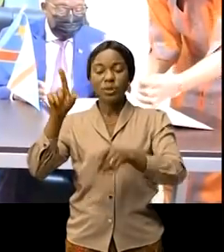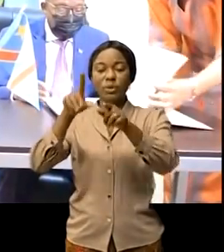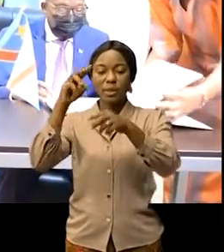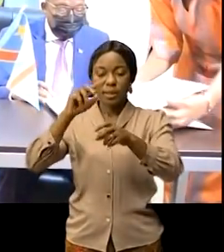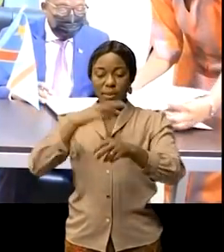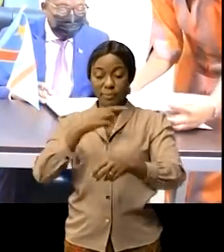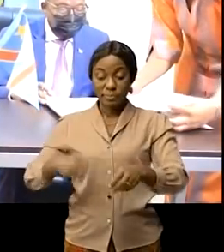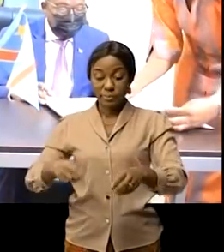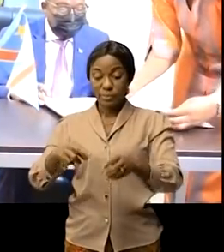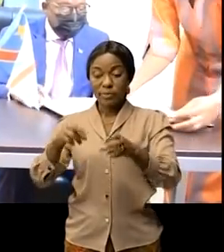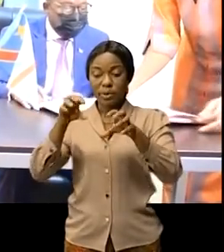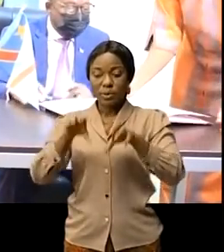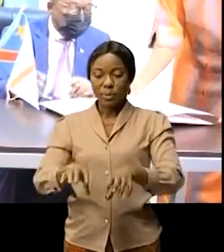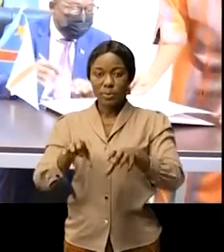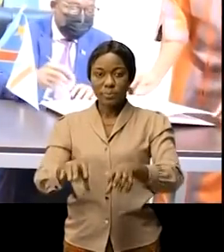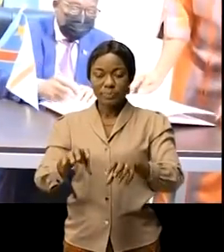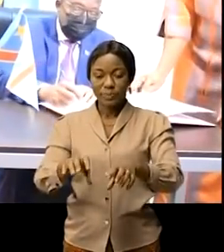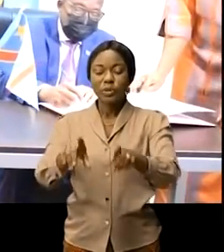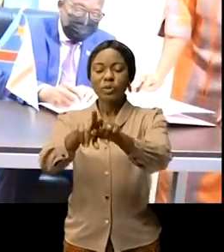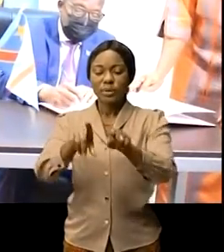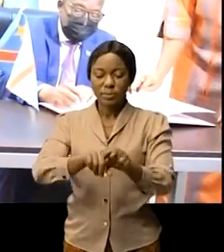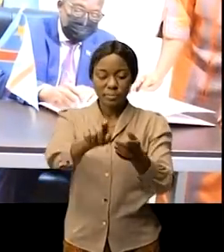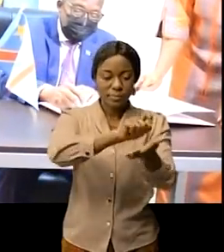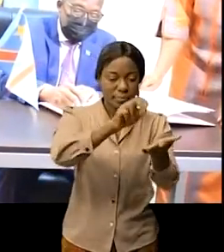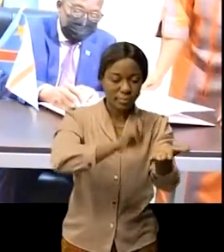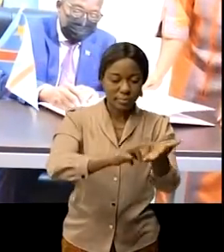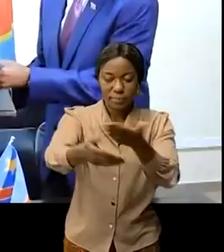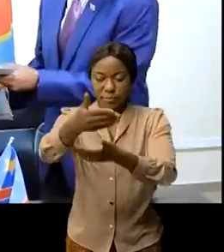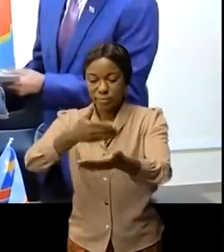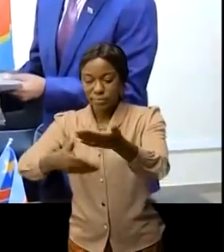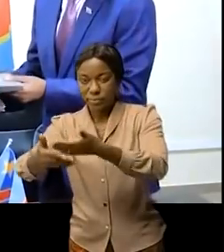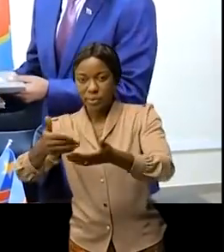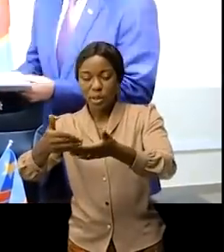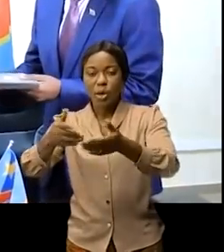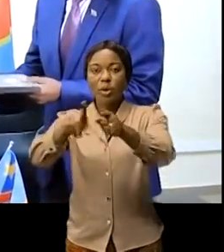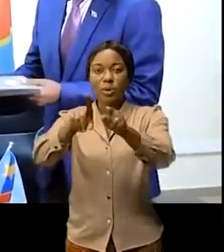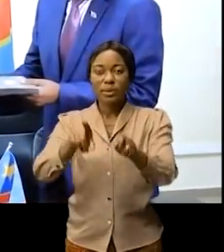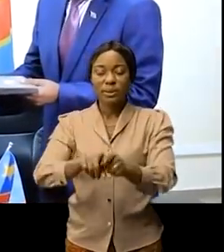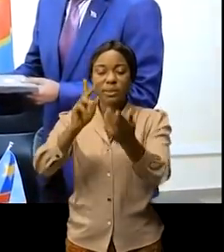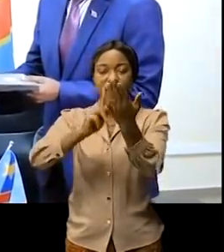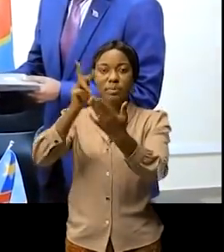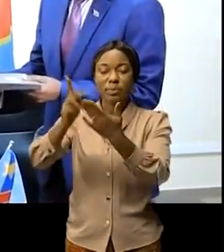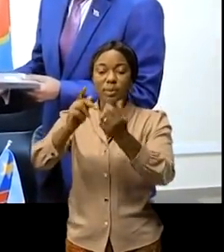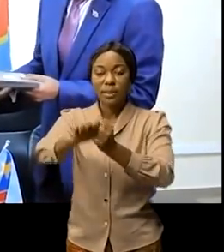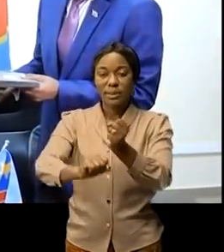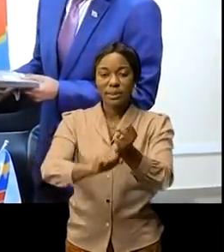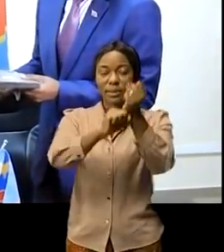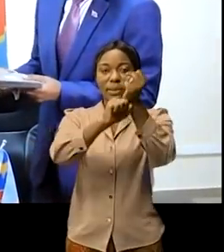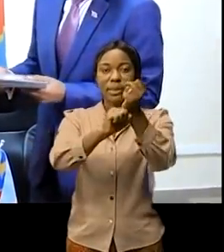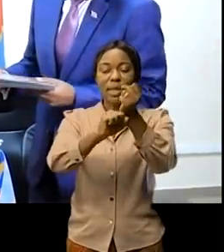Congo et l'Empire du Soleil-Lévent ont signé un échange de notes concernant le programme d'assistance